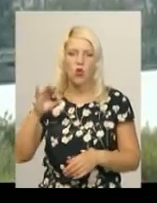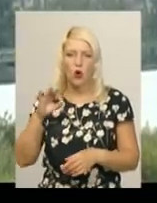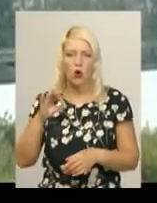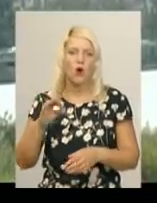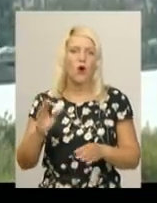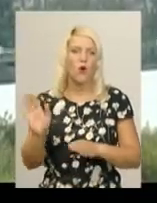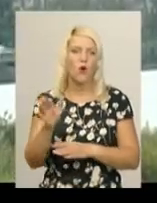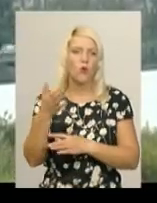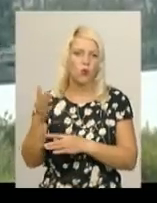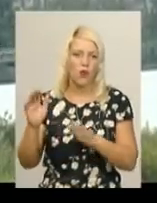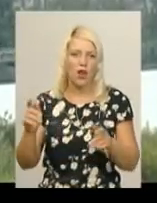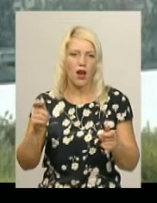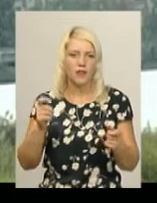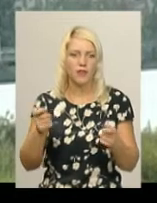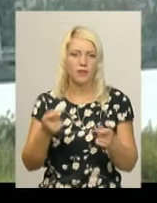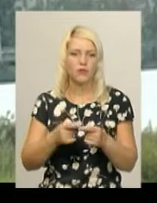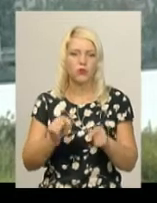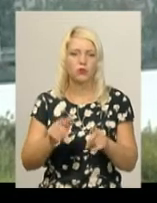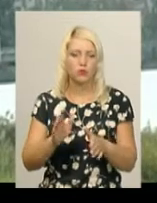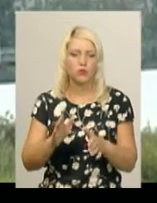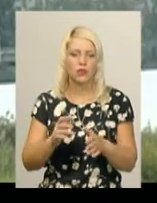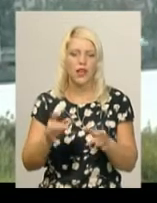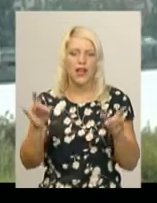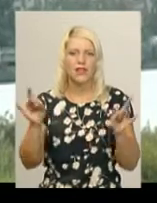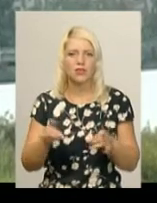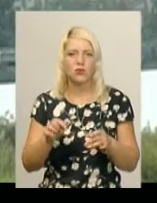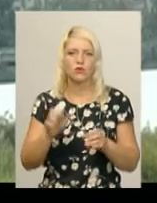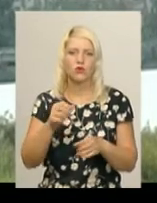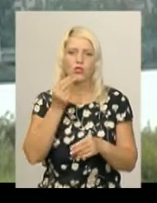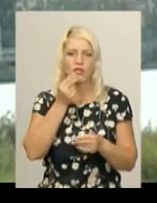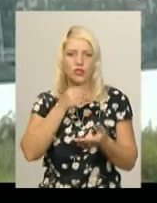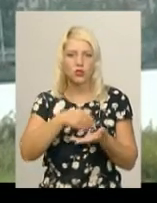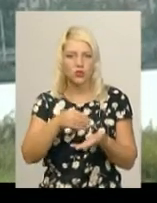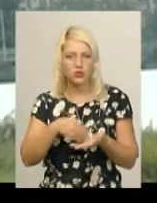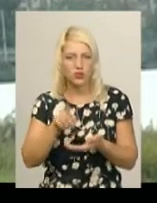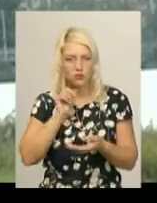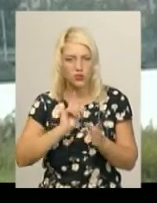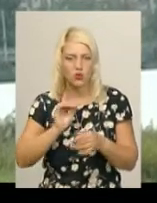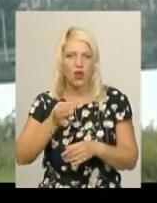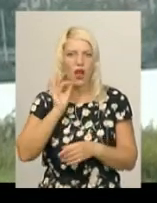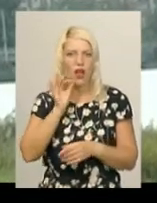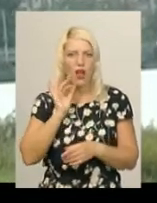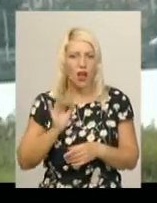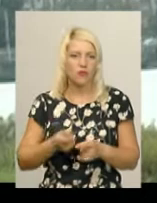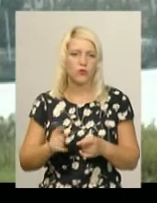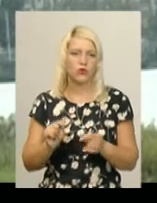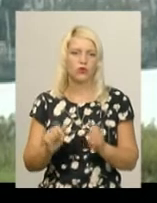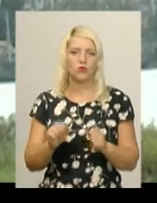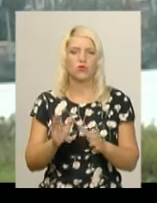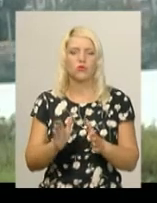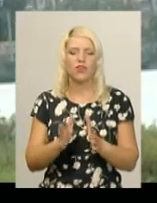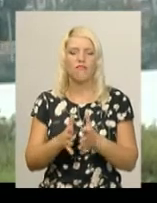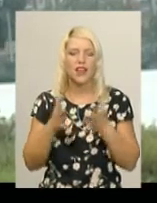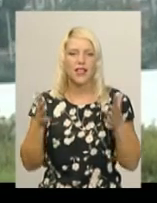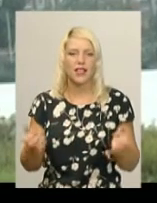як ресторатори, де вони зможуть придбати якусь певну їжу чи випити кави, так само ми будемо, тут велика